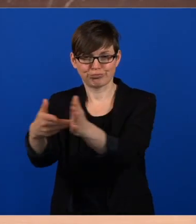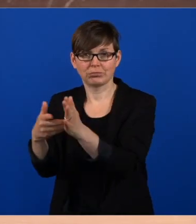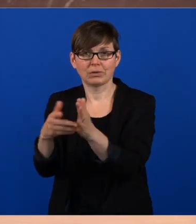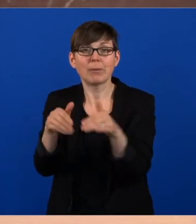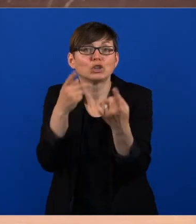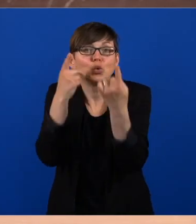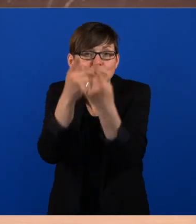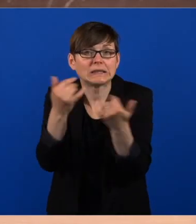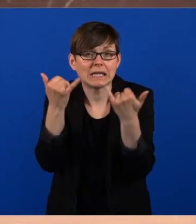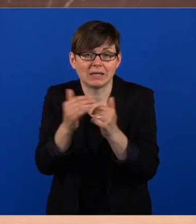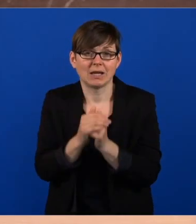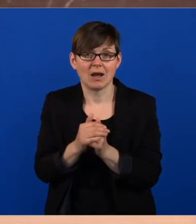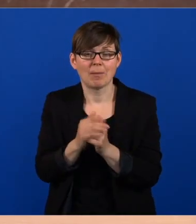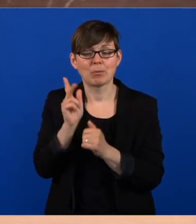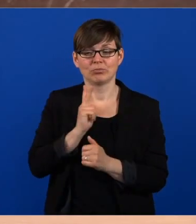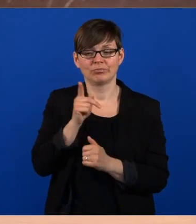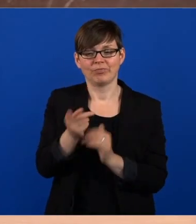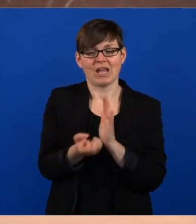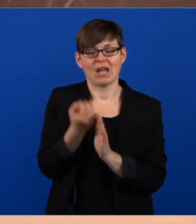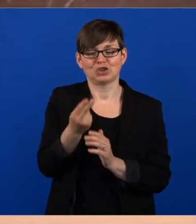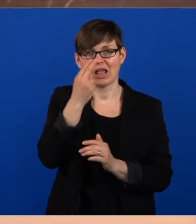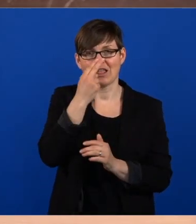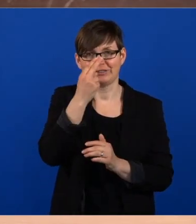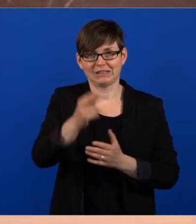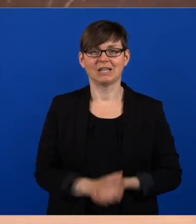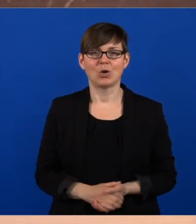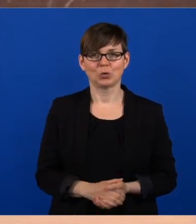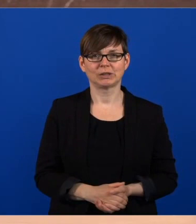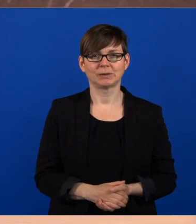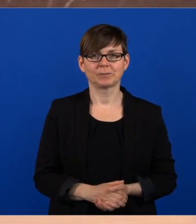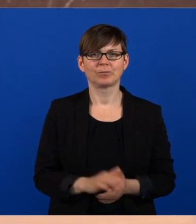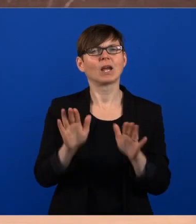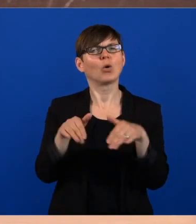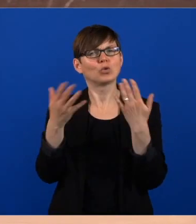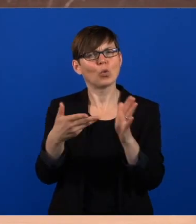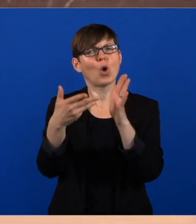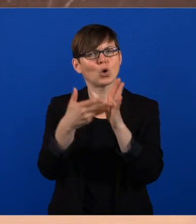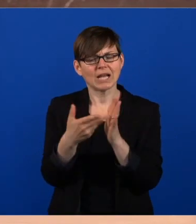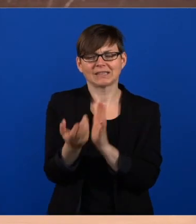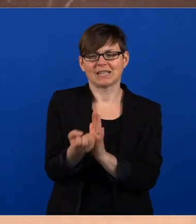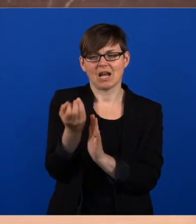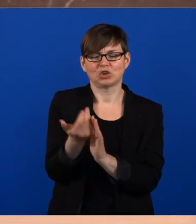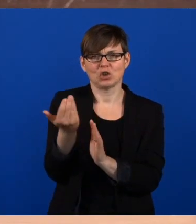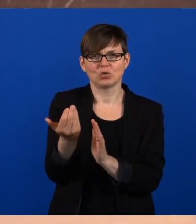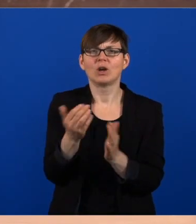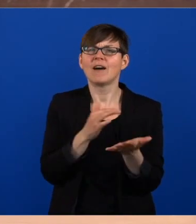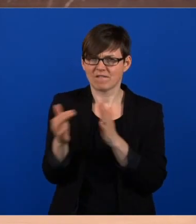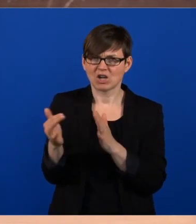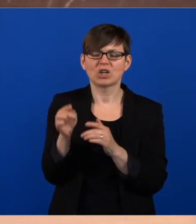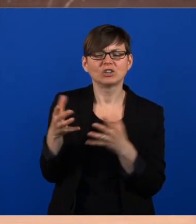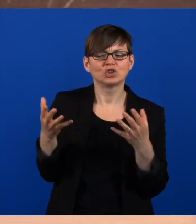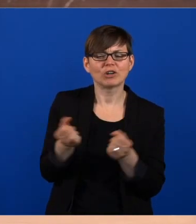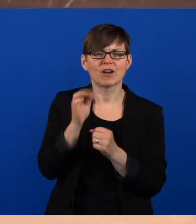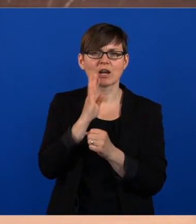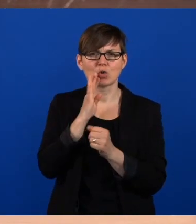es gibt. Und so wie die Tests hergestellt werden, ist es aber auch wahrscheinlich, dass man ausreichend Tests zur Verfügung stellen